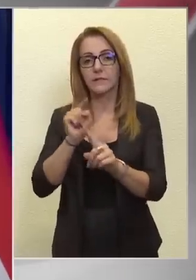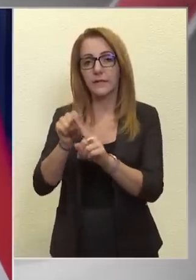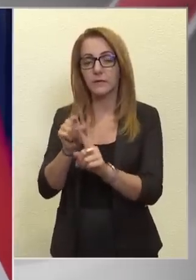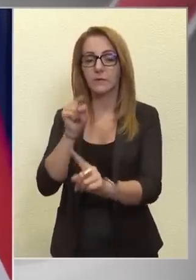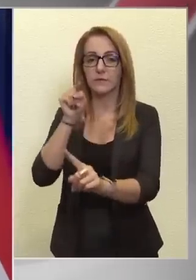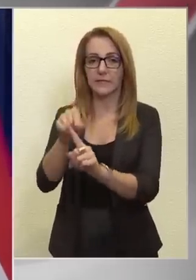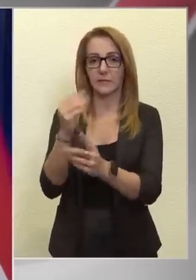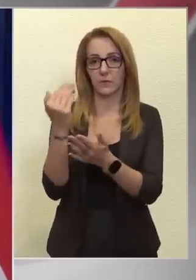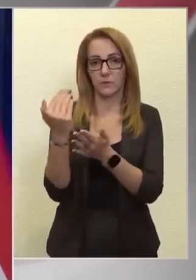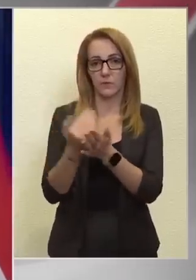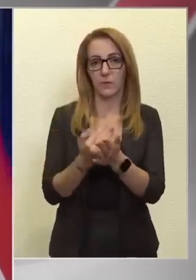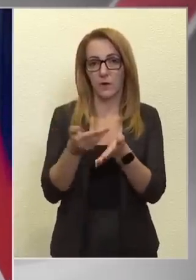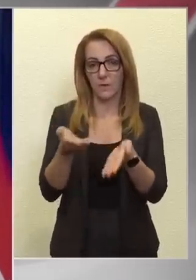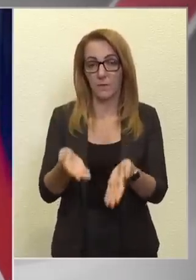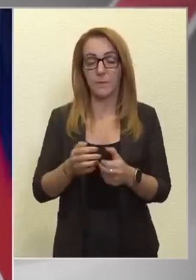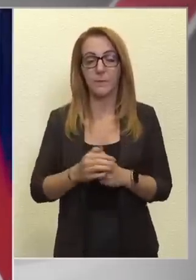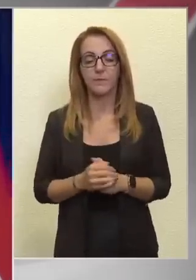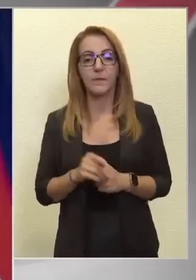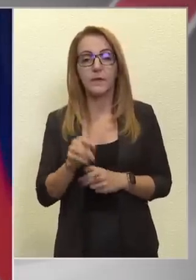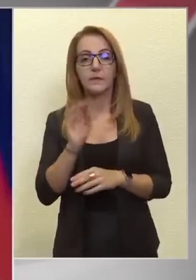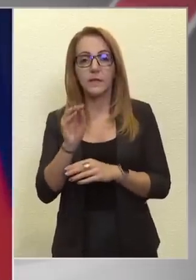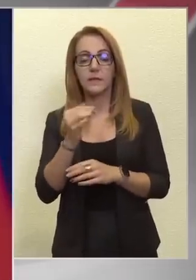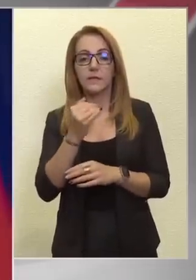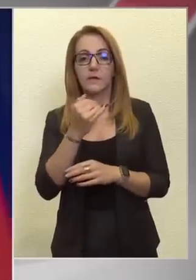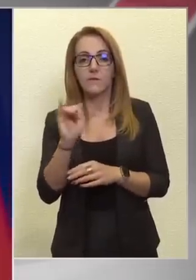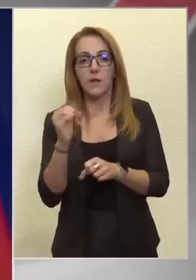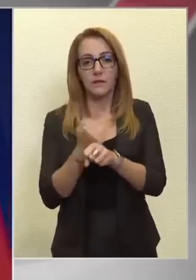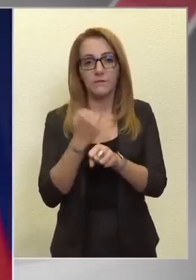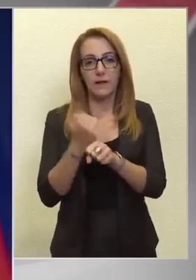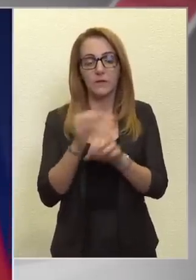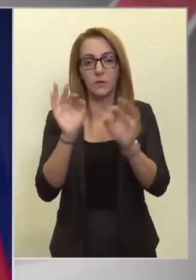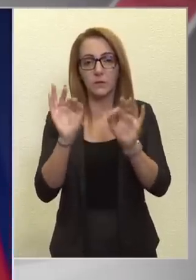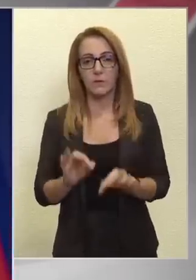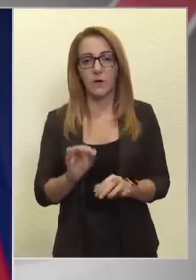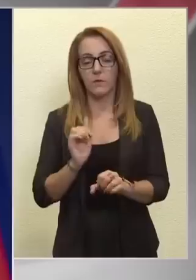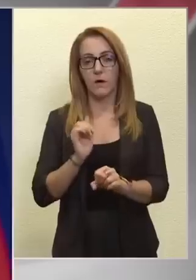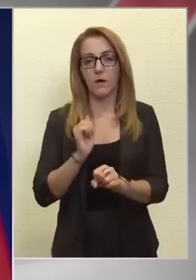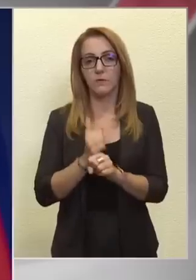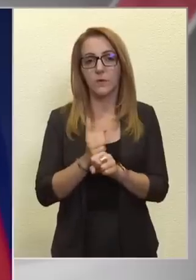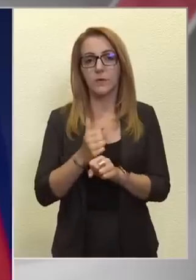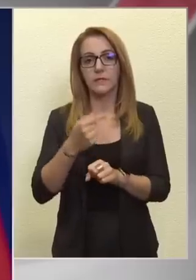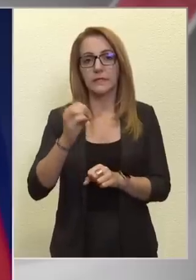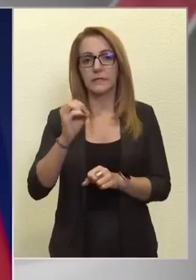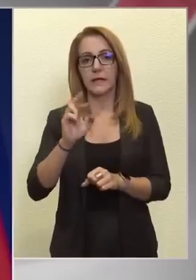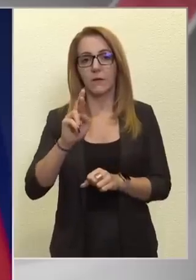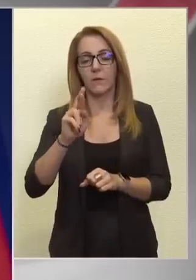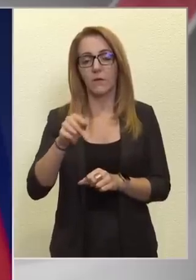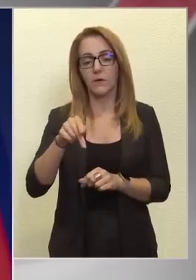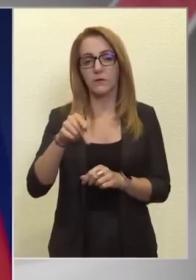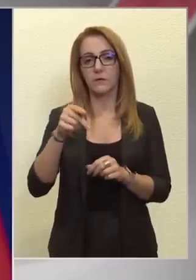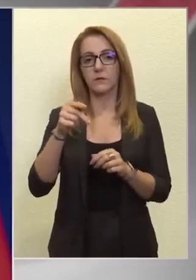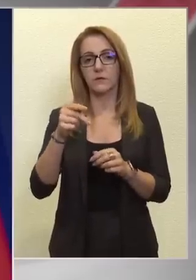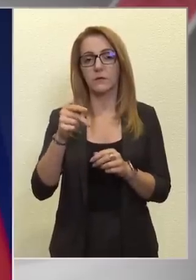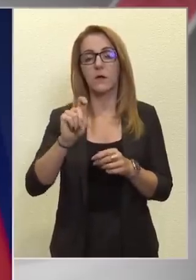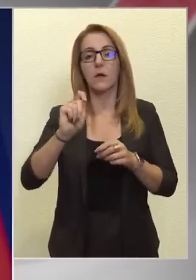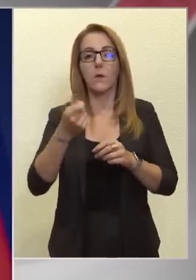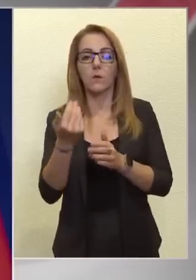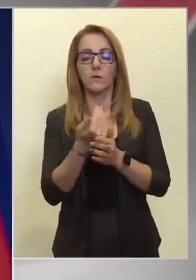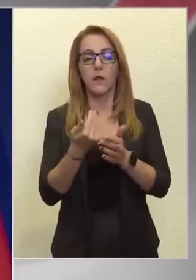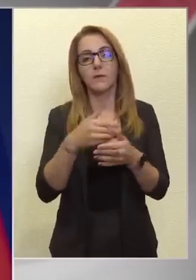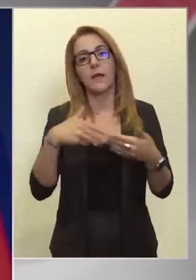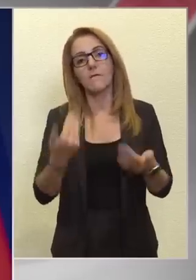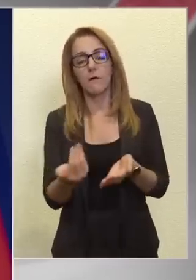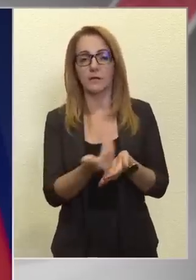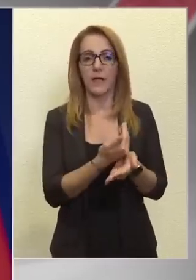egy célzott program. Ez azt jelenti, hogy valaki a feldolgozóiparban működik, tehorkód alapján, vagy árbevételének több mint